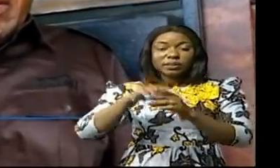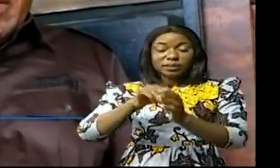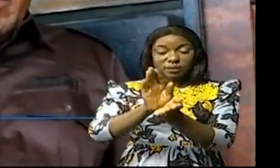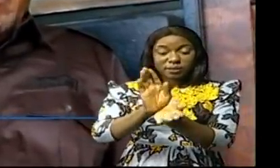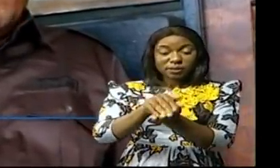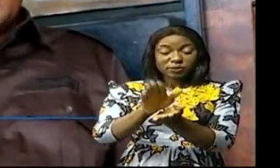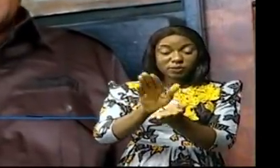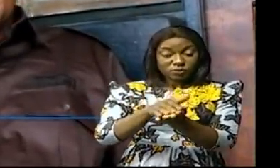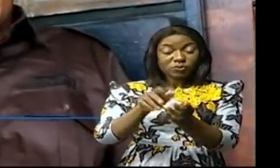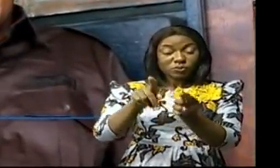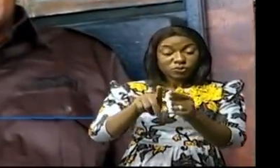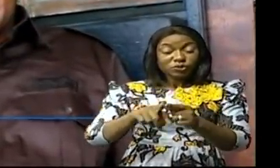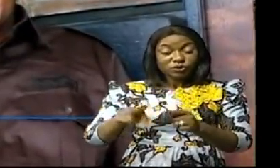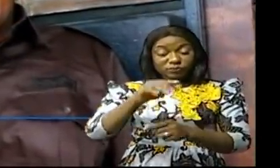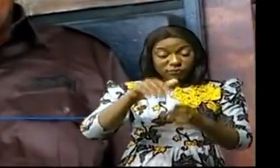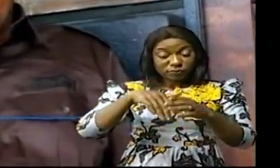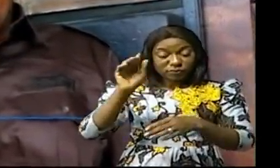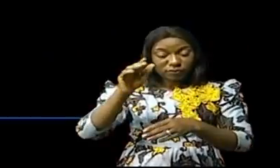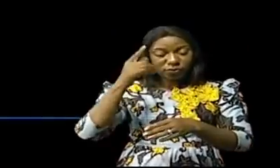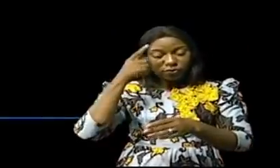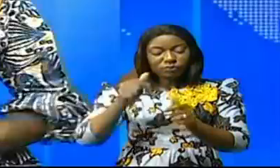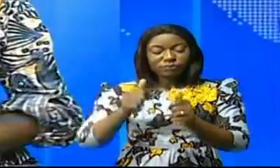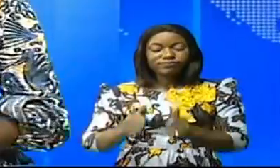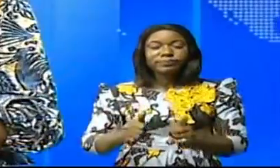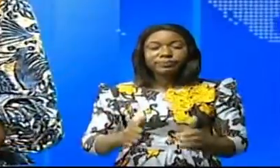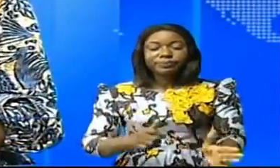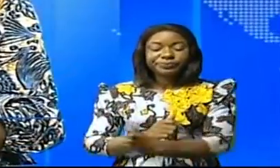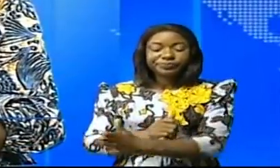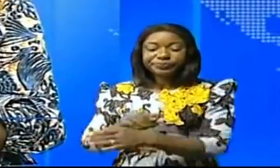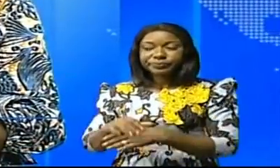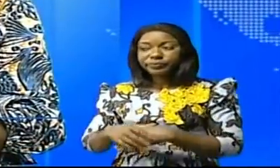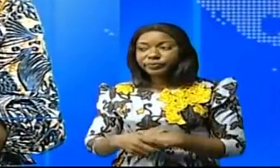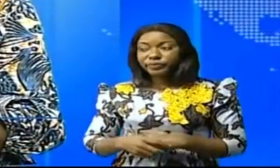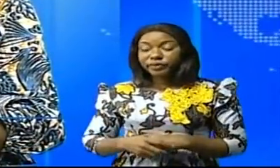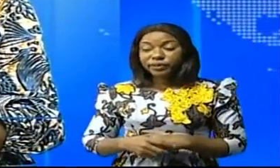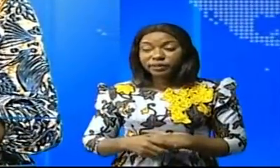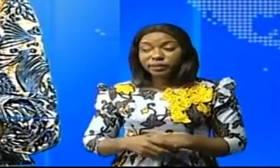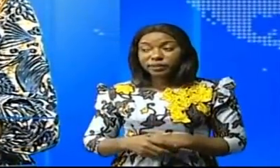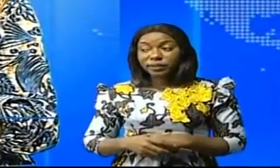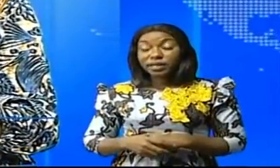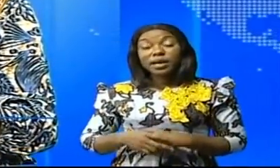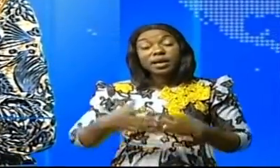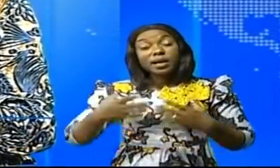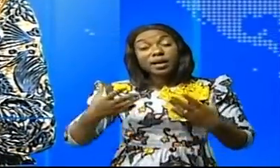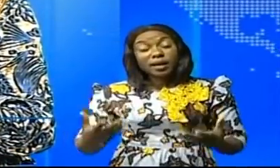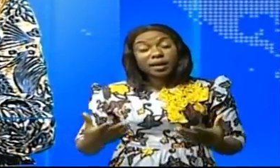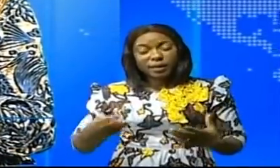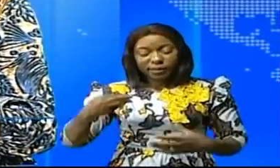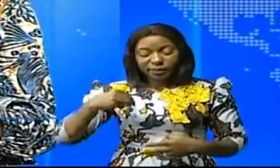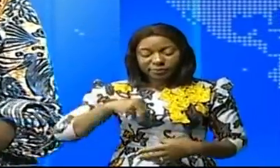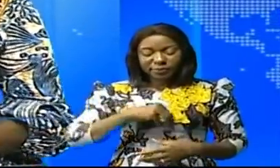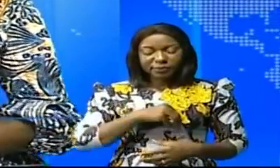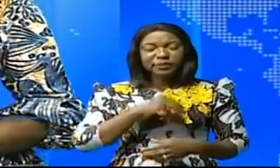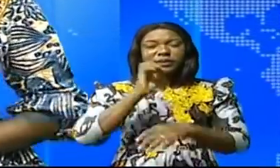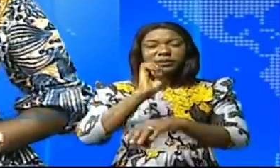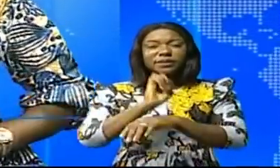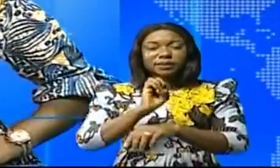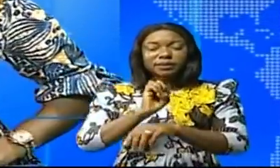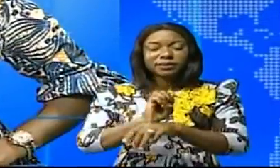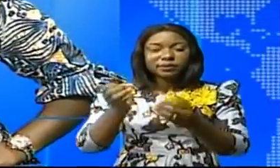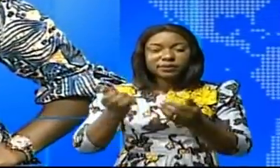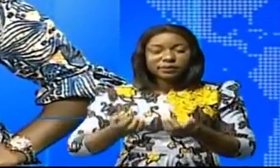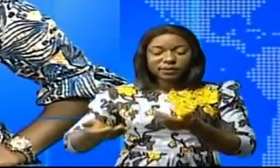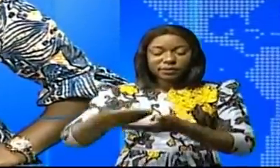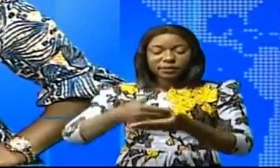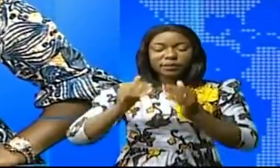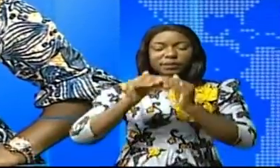et vous sortirez sain et sauf. Les confessions religieuses s'activent pour la restauration de